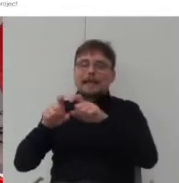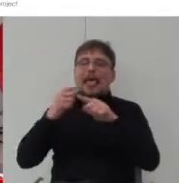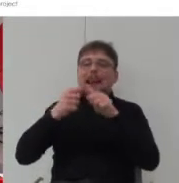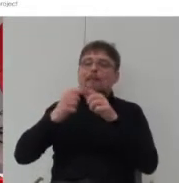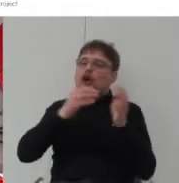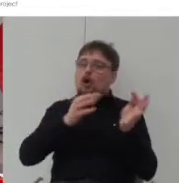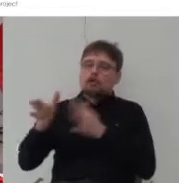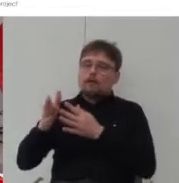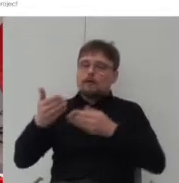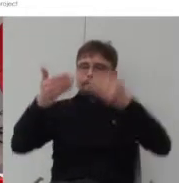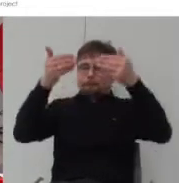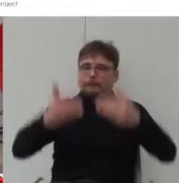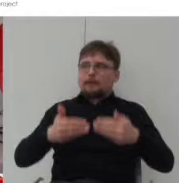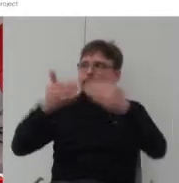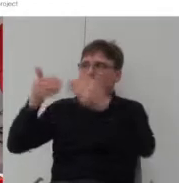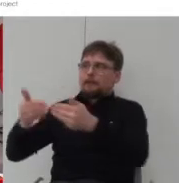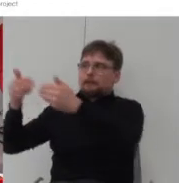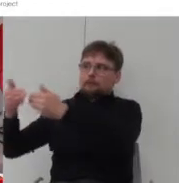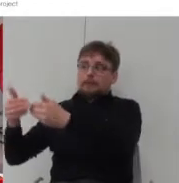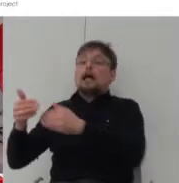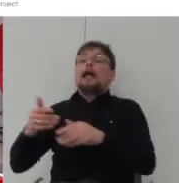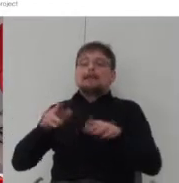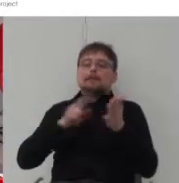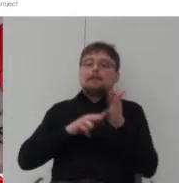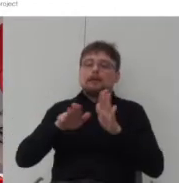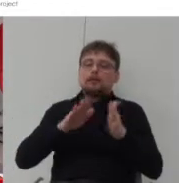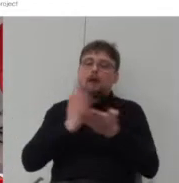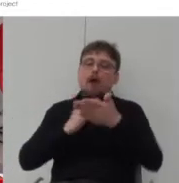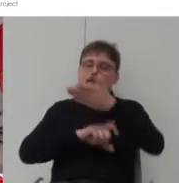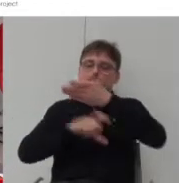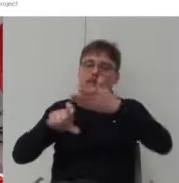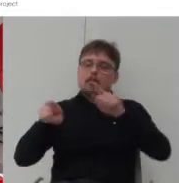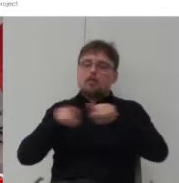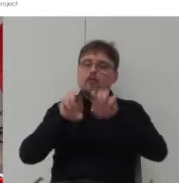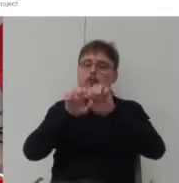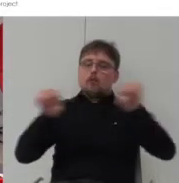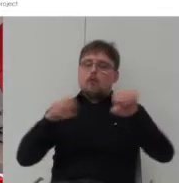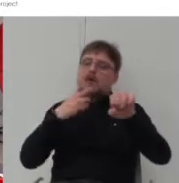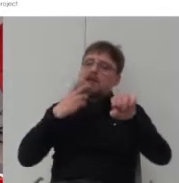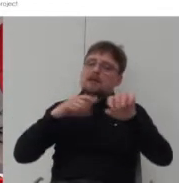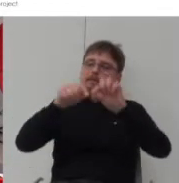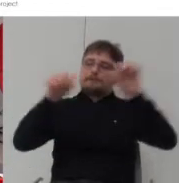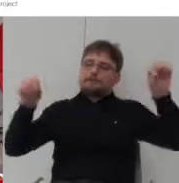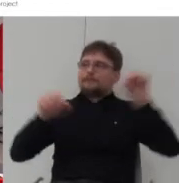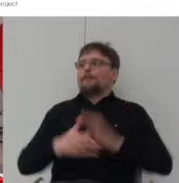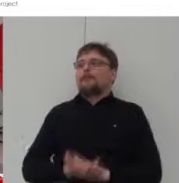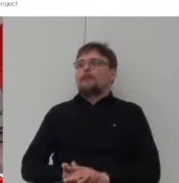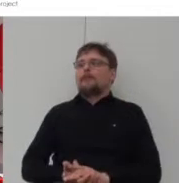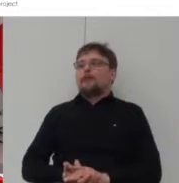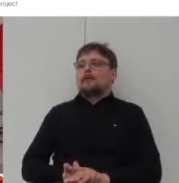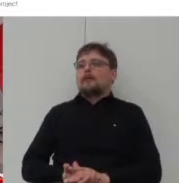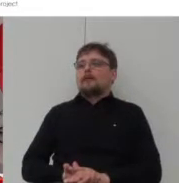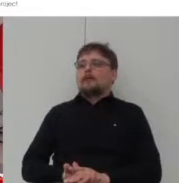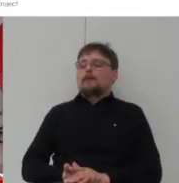instalacje znaczy podłączenie instalacji i fundamenty i podsumowując oba te przykłady w jakiś sposób